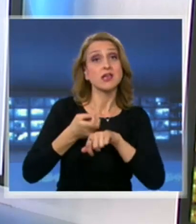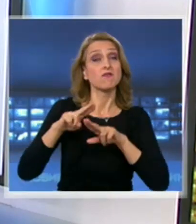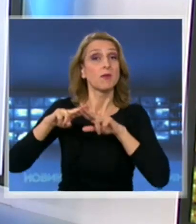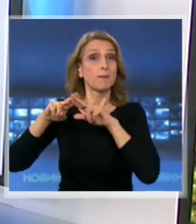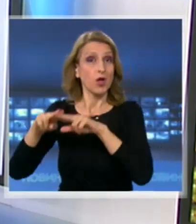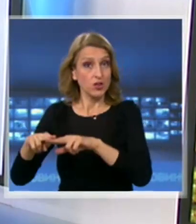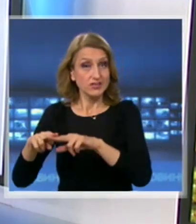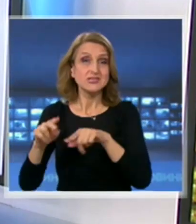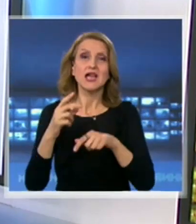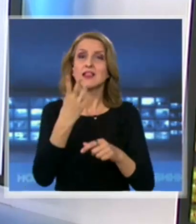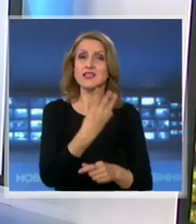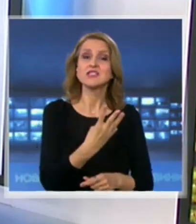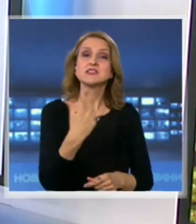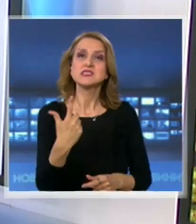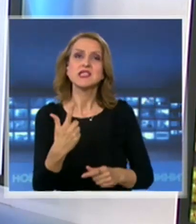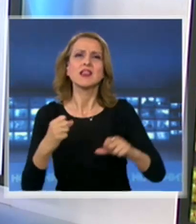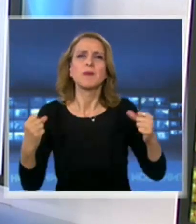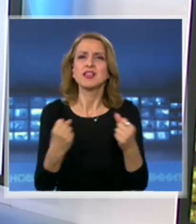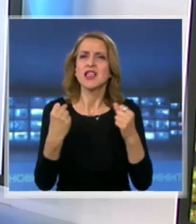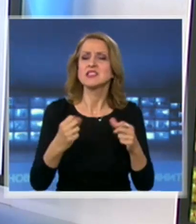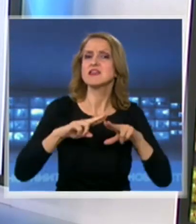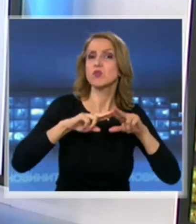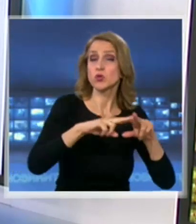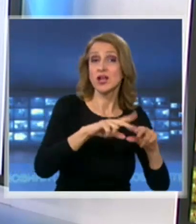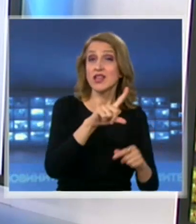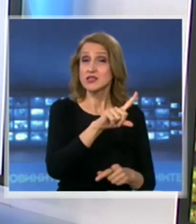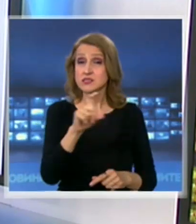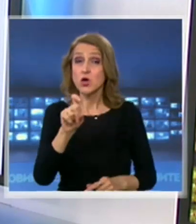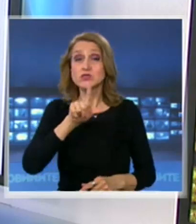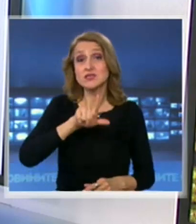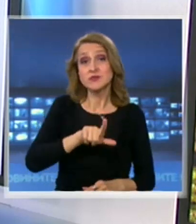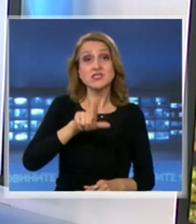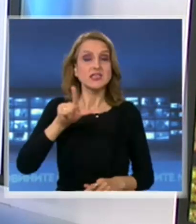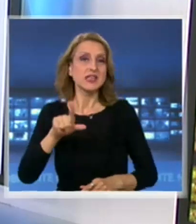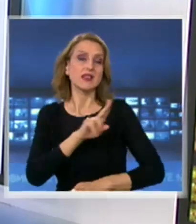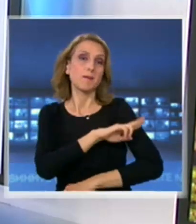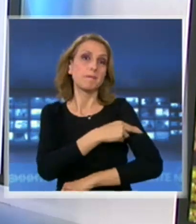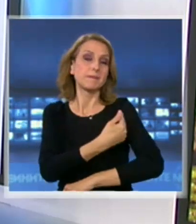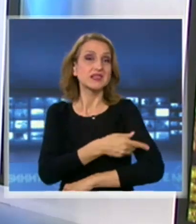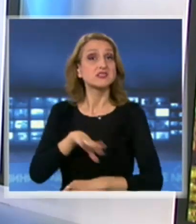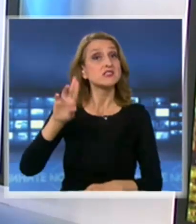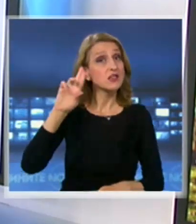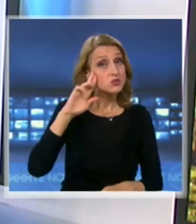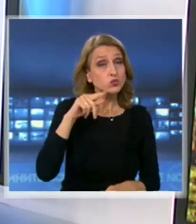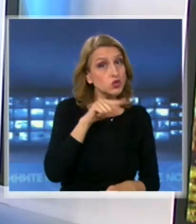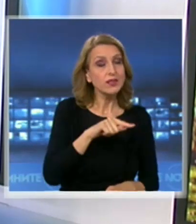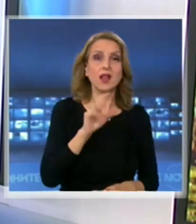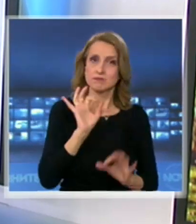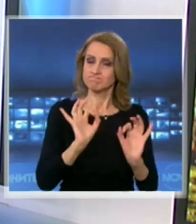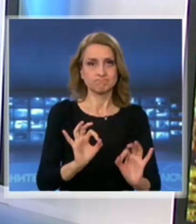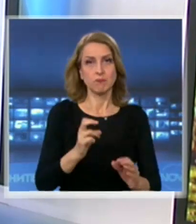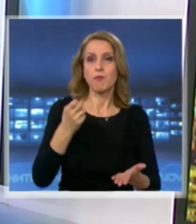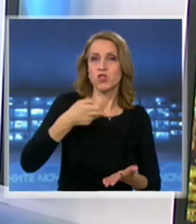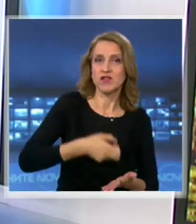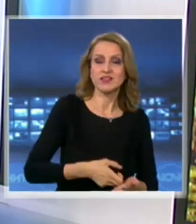37 са в интензивни отделения и клиники. 177 са медицинските служители, при които е потвърдена